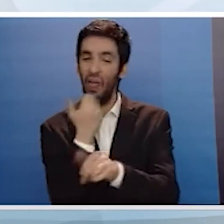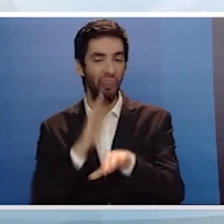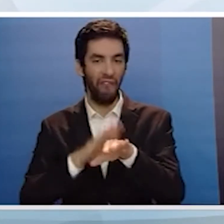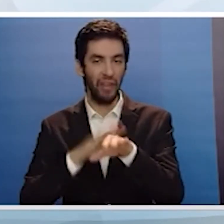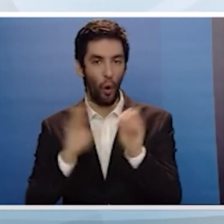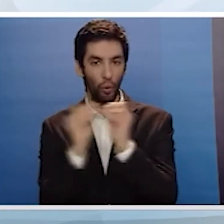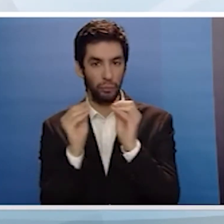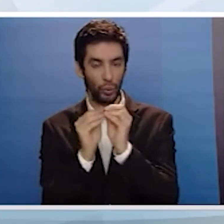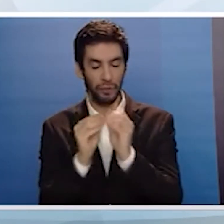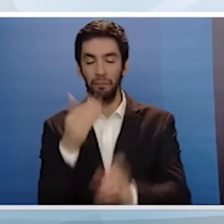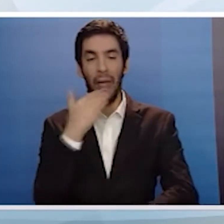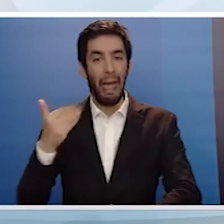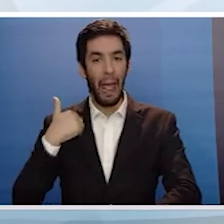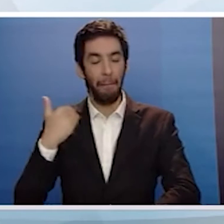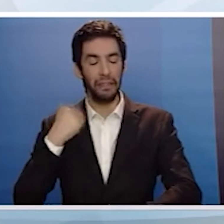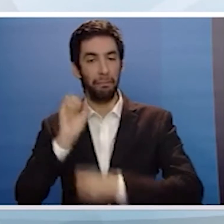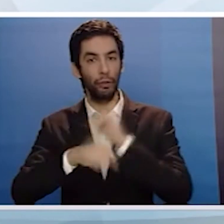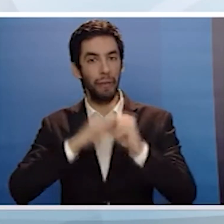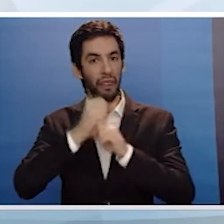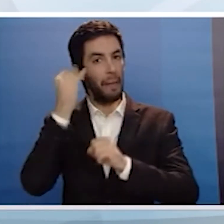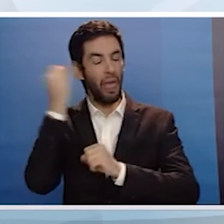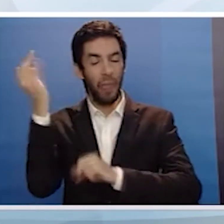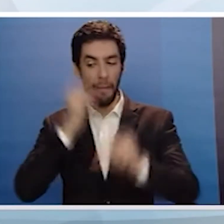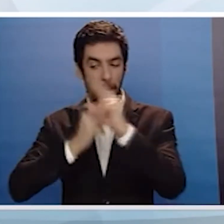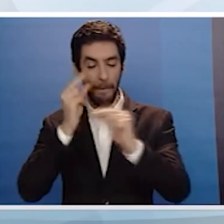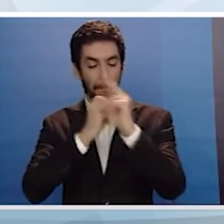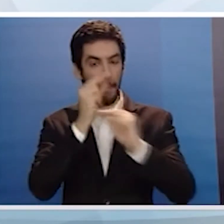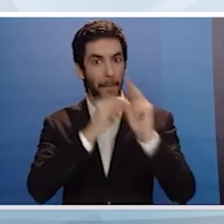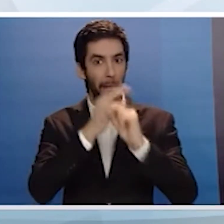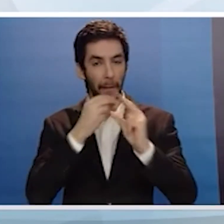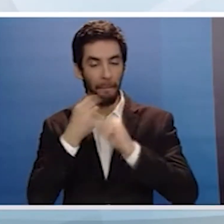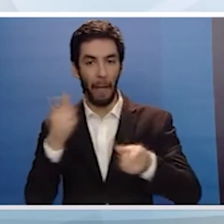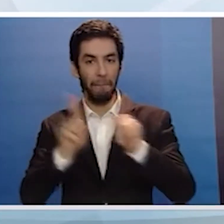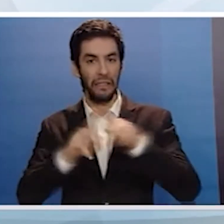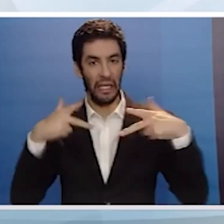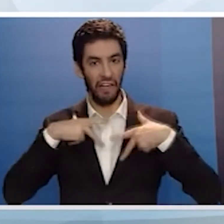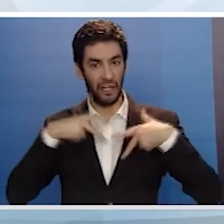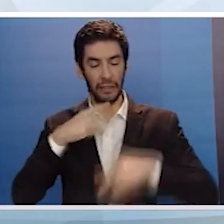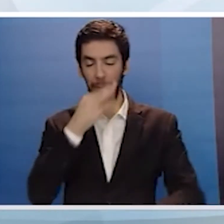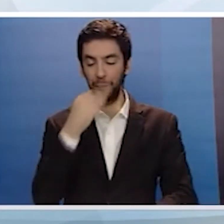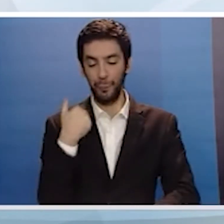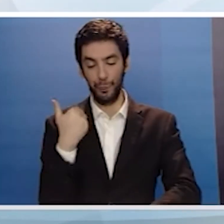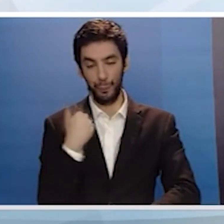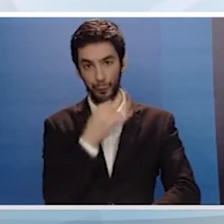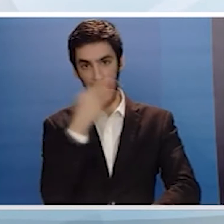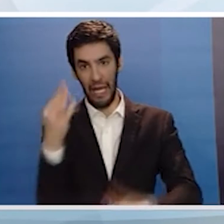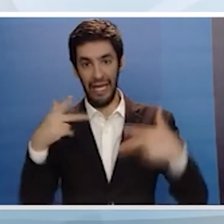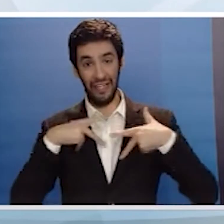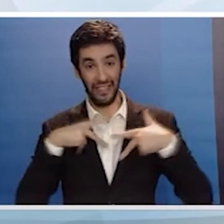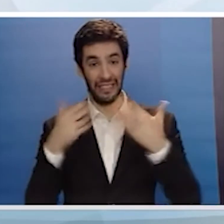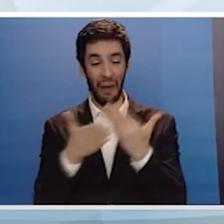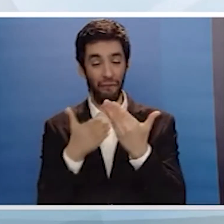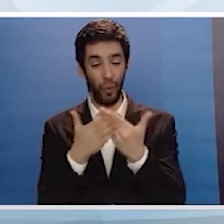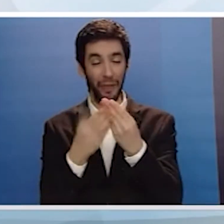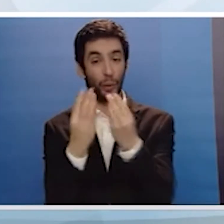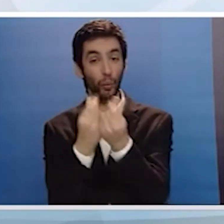άρσης του αδιεξόδου λόγω της καταψήφισης του προπολογισμού Προτείναμε στην κυβέρνηση να λάβει συγκεκριμένα μέτρα στήριξης των ευάλωτων ομάδων του